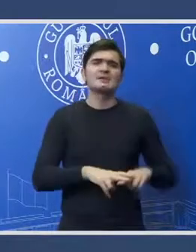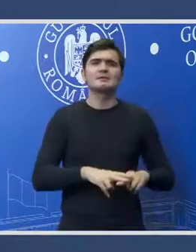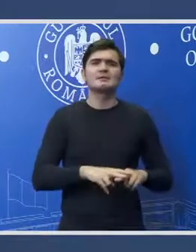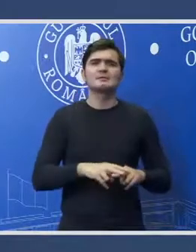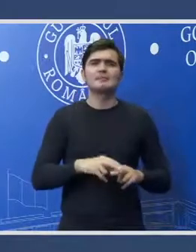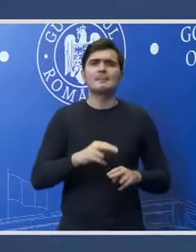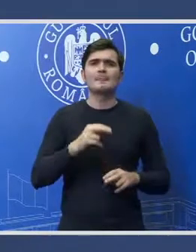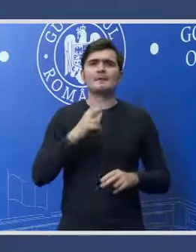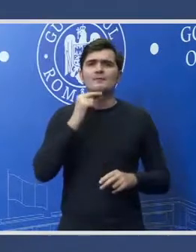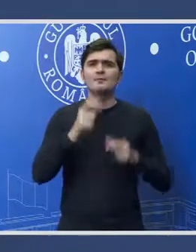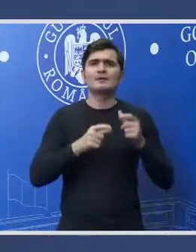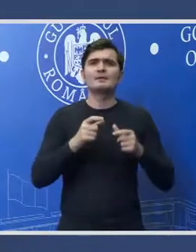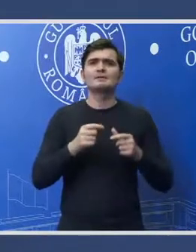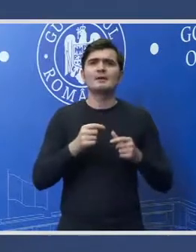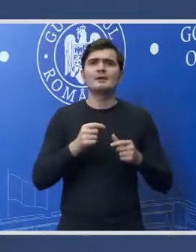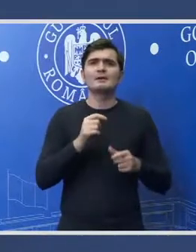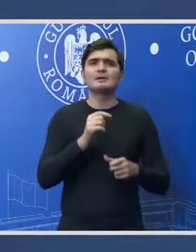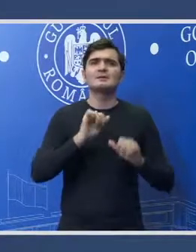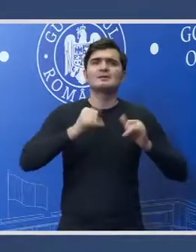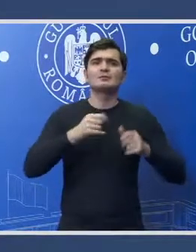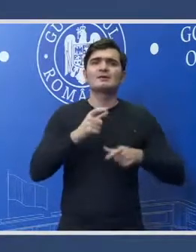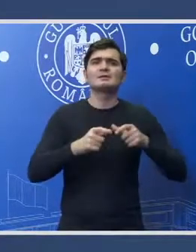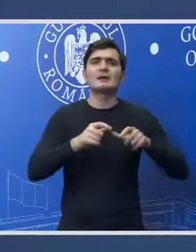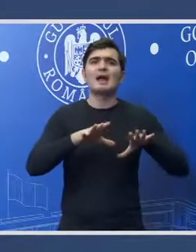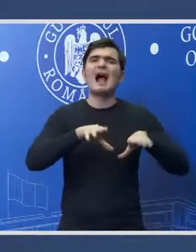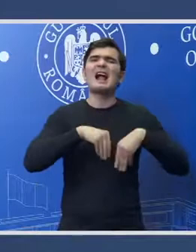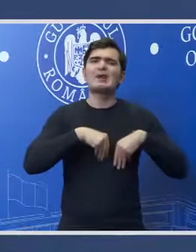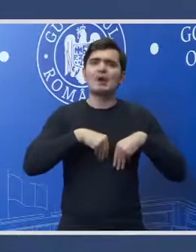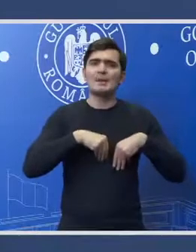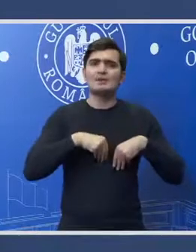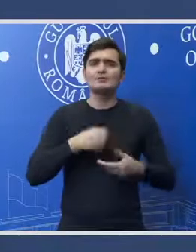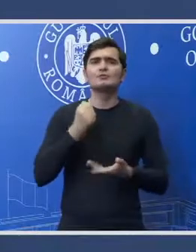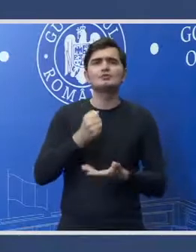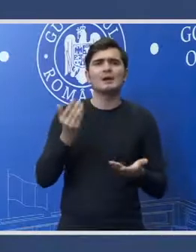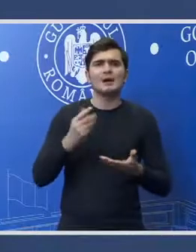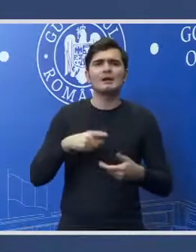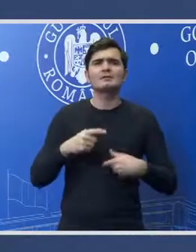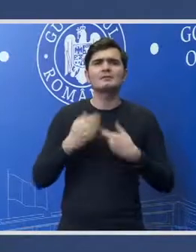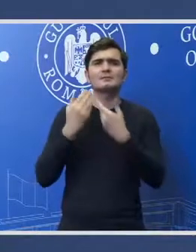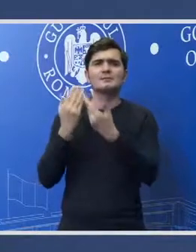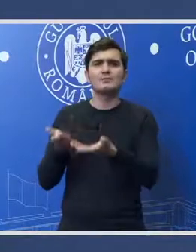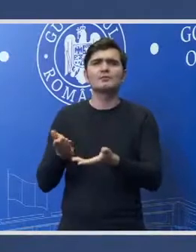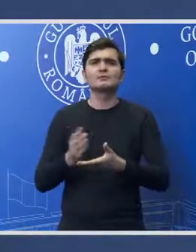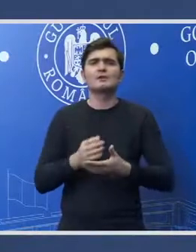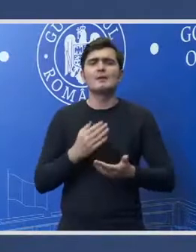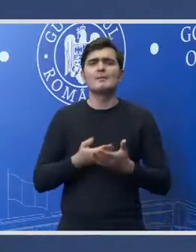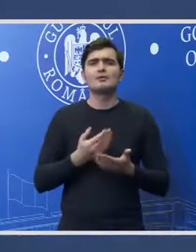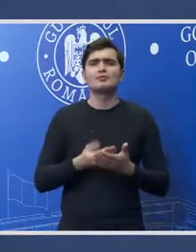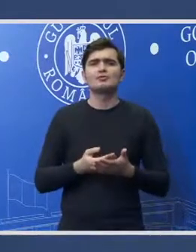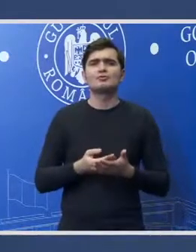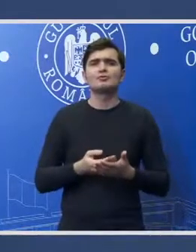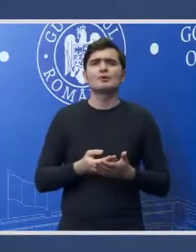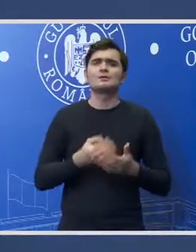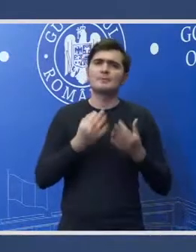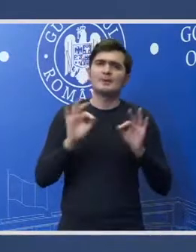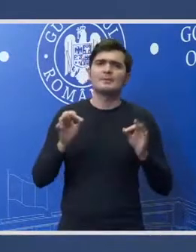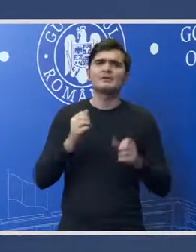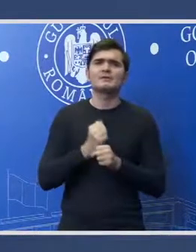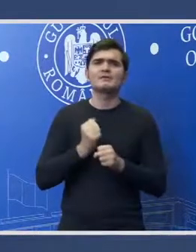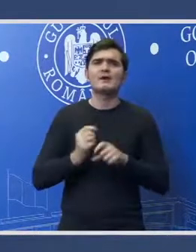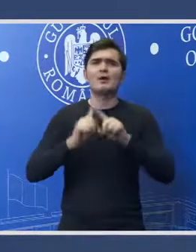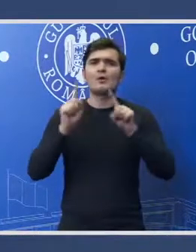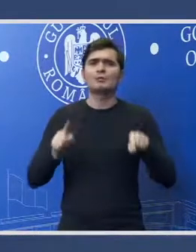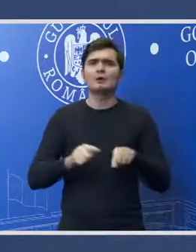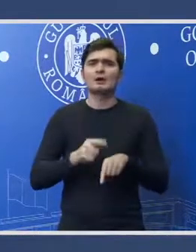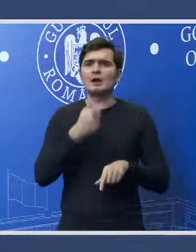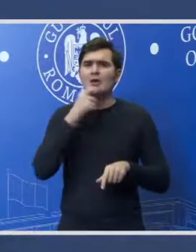vorba de crede de angajament, în special sume care sunt alocate prin când de angajament, pentru a permite să se facă contracte anul